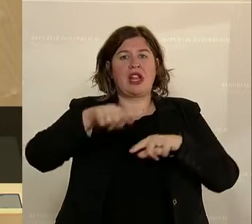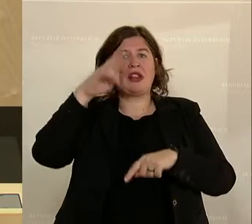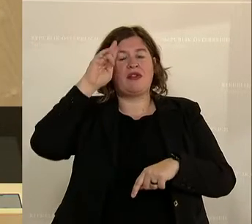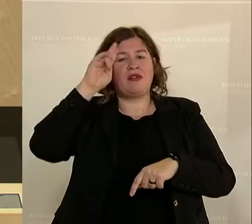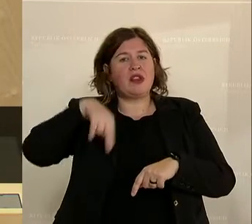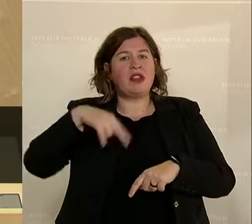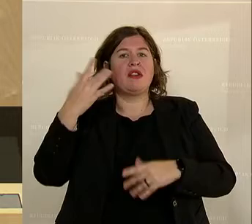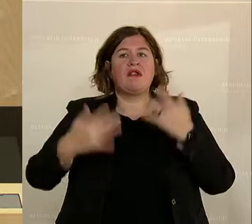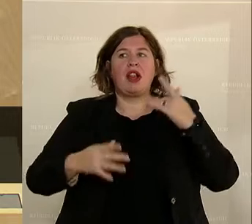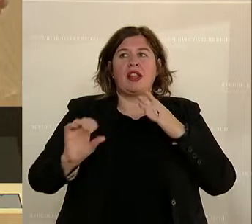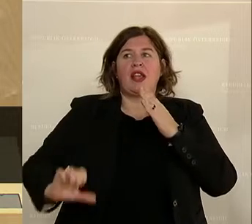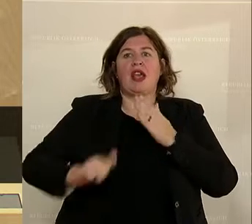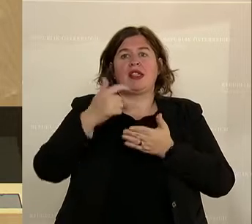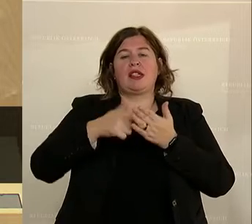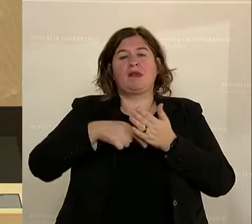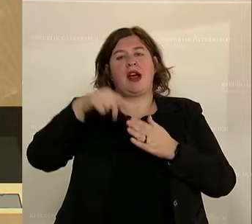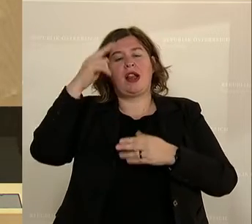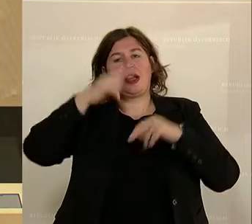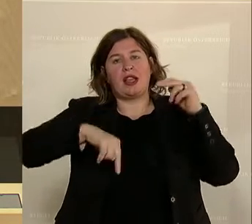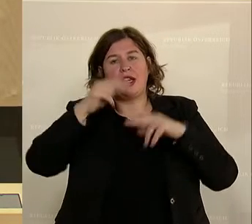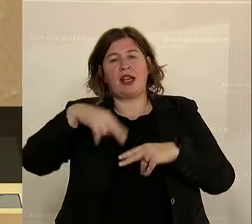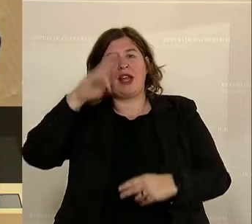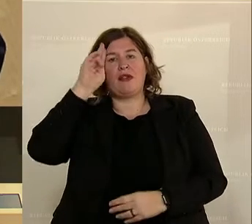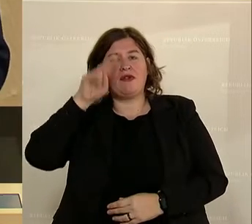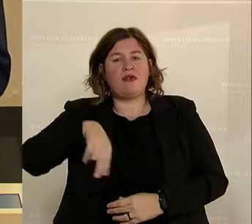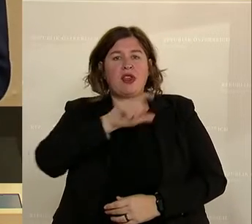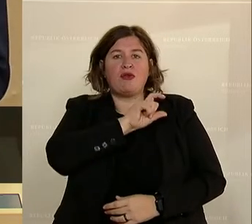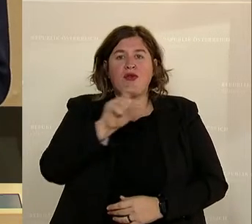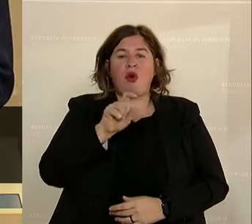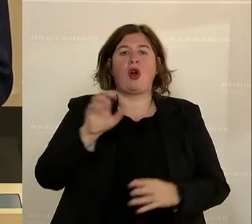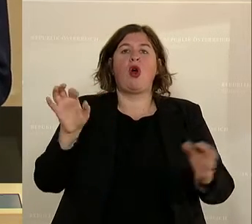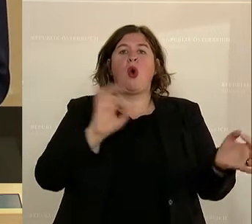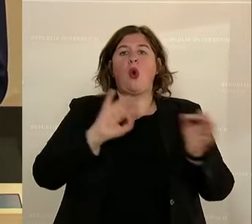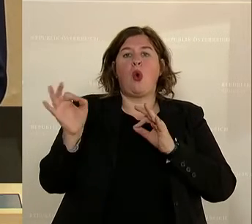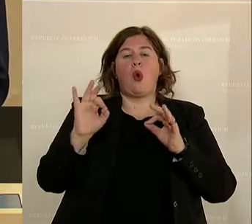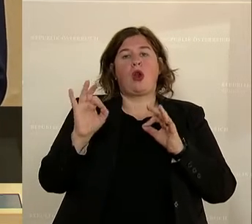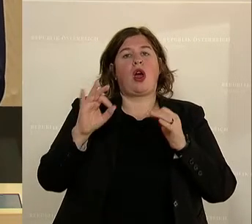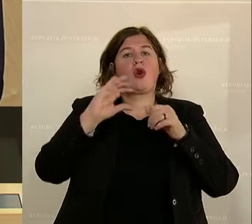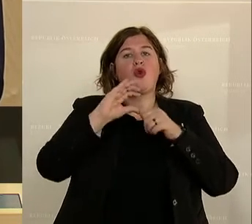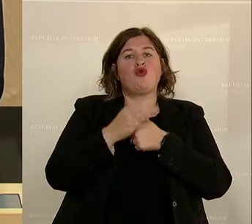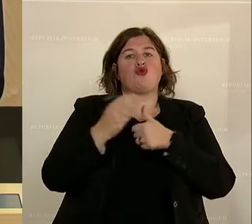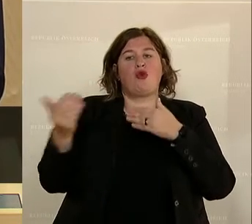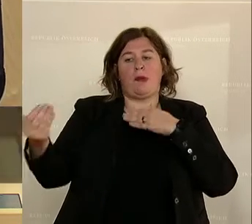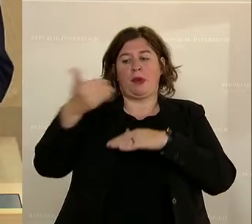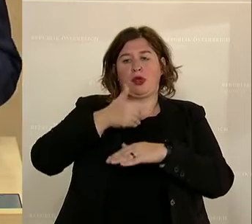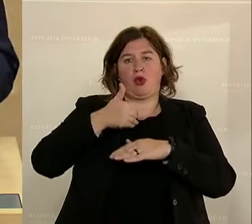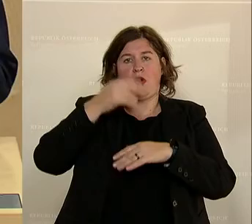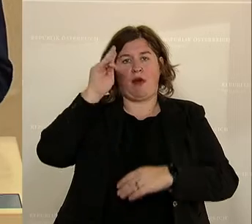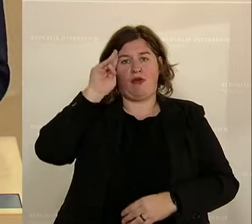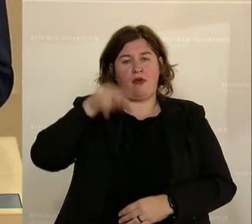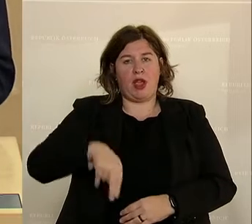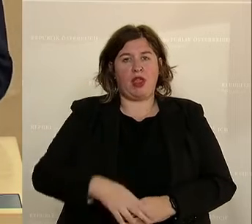das erste Mal kennengelernt haben auf einer Wien-Woche oder auf einem Kulturbesuch in Wien. Das